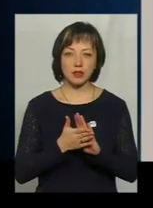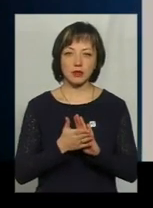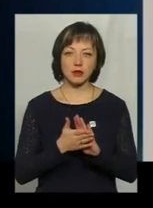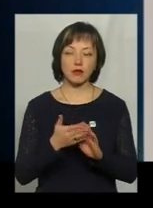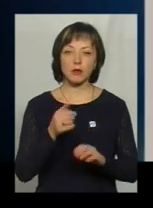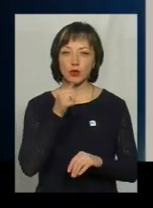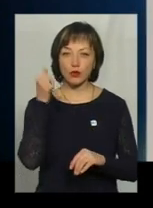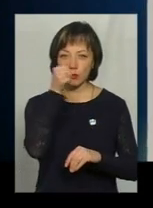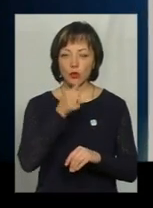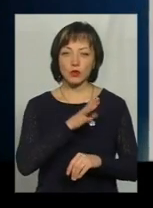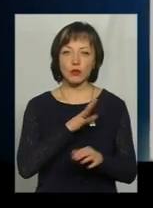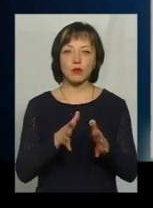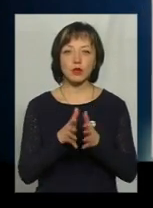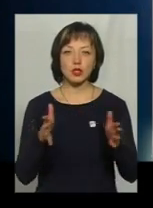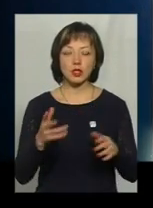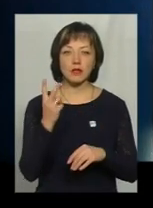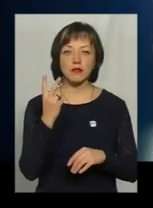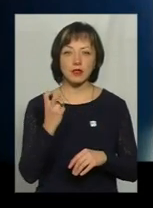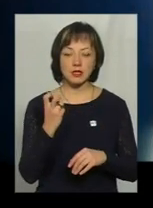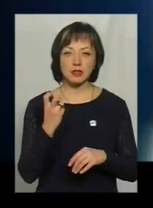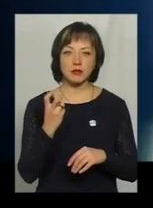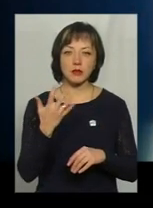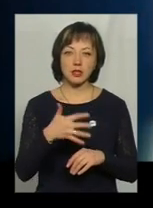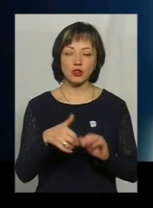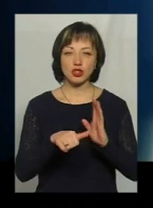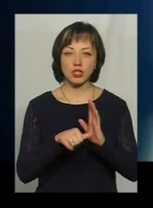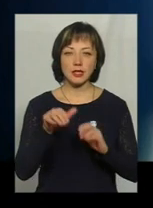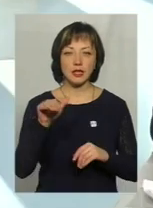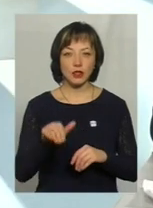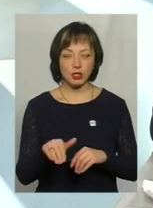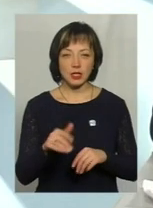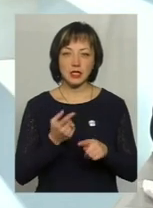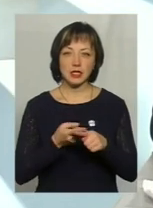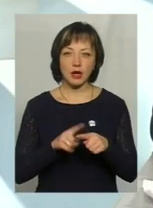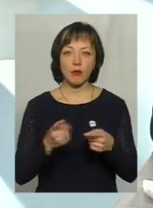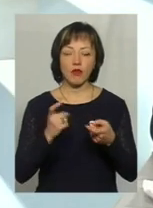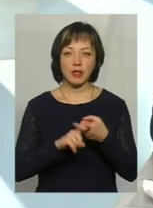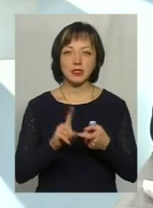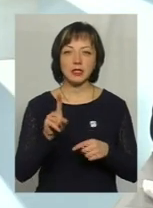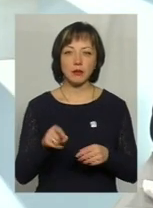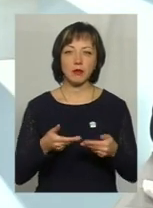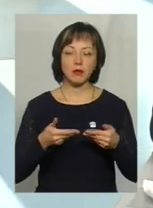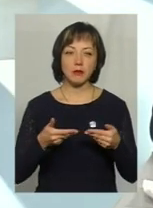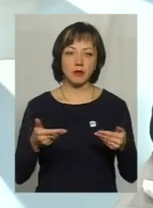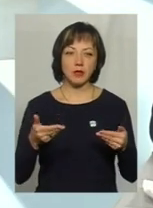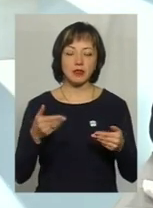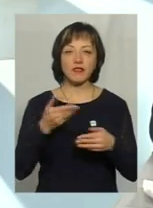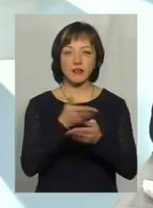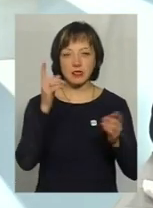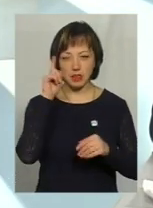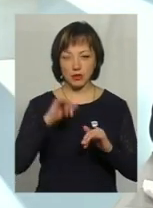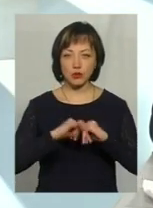дещо була більша, це 256 тисяч. Це пов'язано з тим, що ми вже знаєте, що зросла